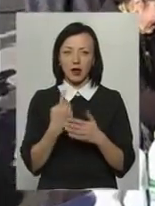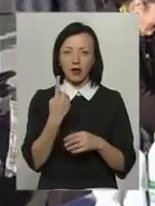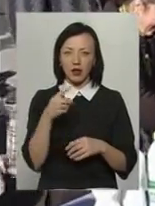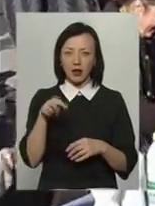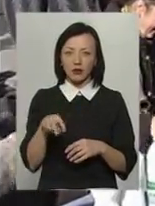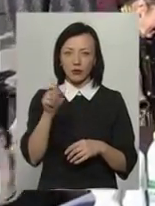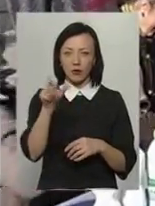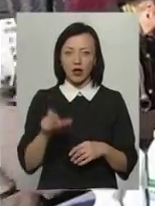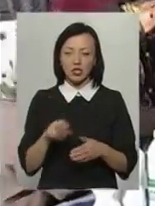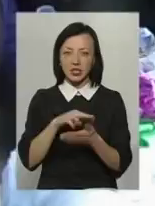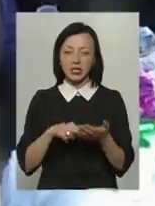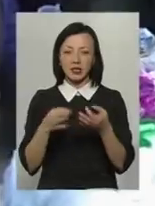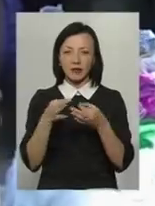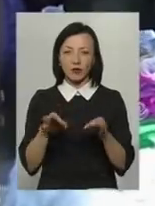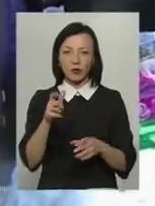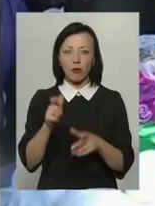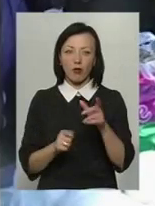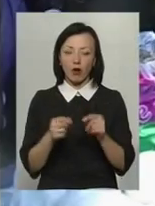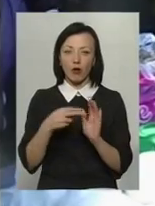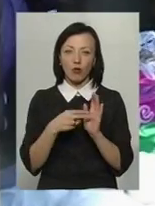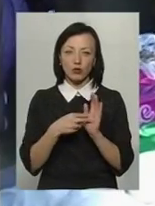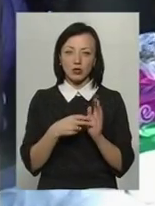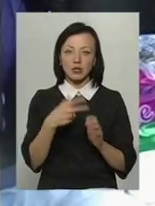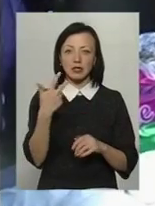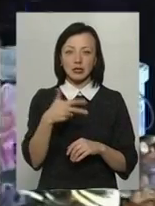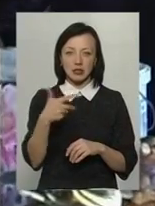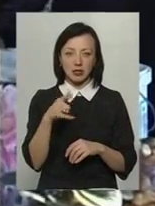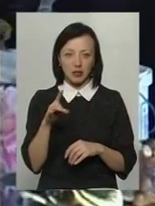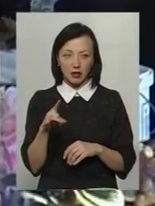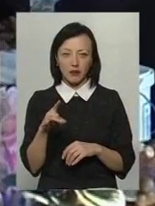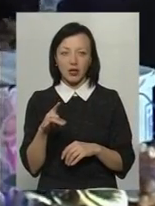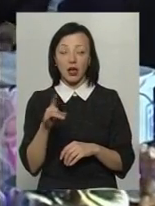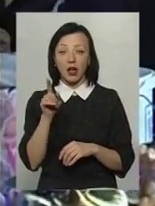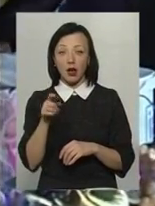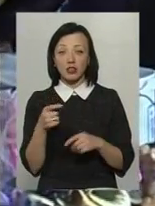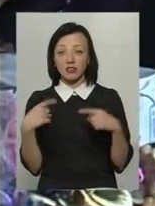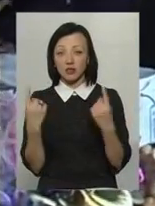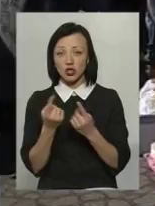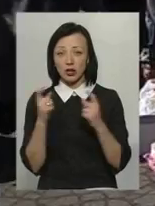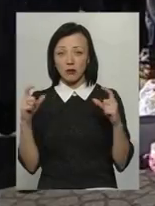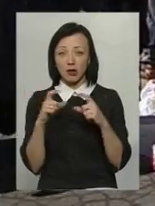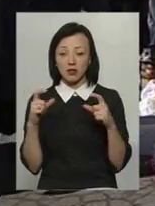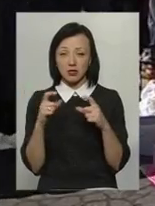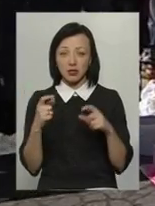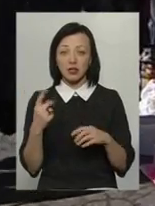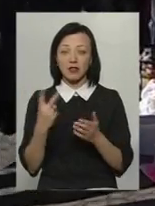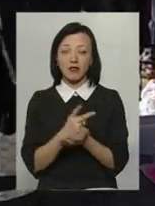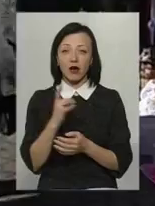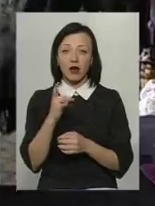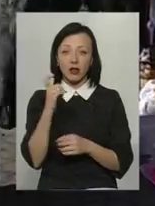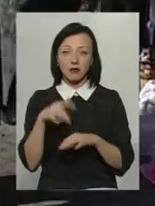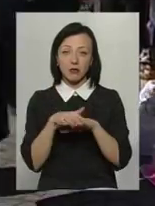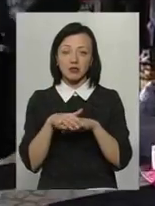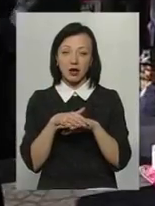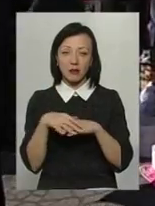пляшка сертифікованого органічного молока коштує близько 30 гривень. В той час, як звичайне магазинне – майже вдвічі, а